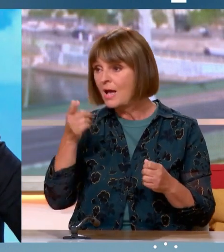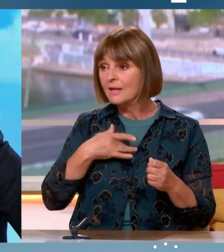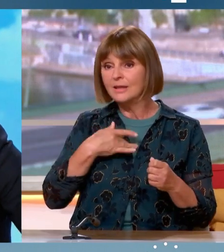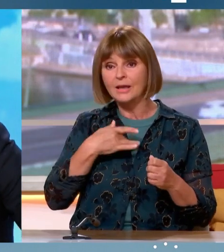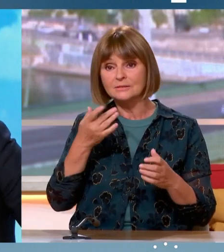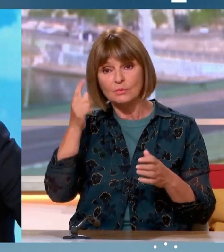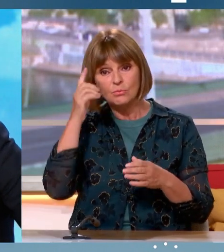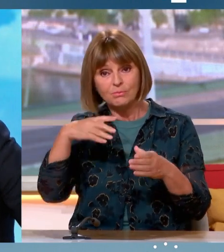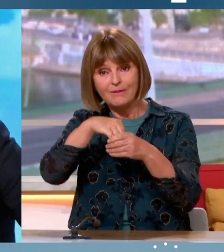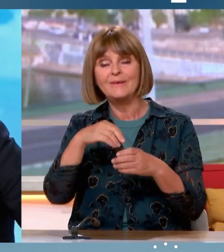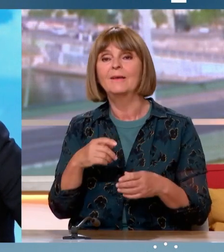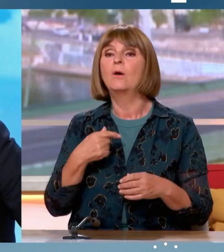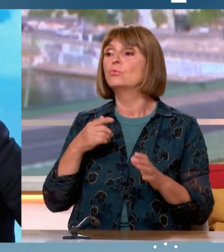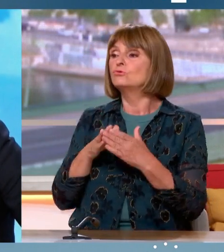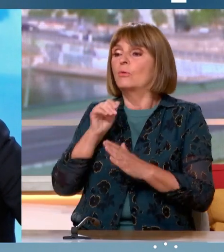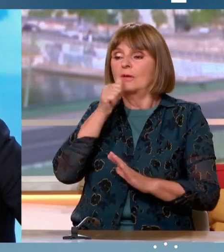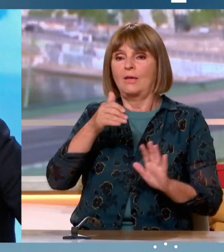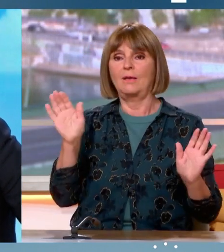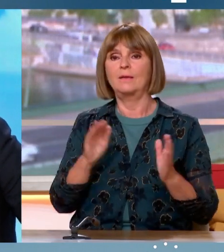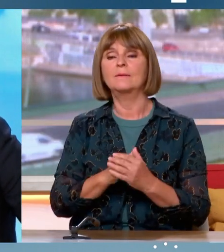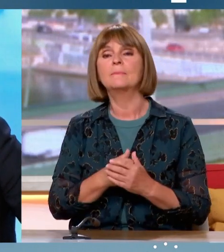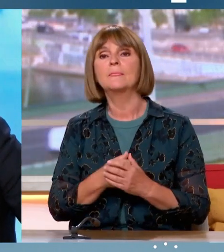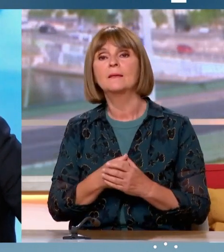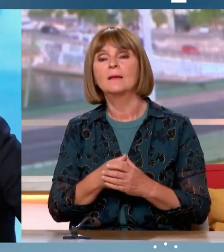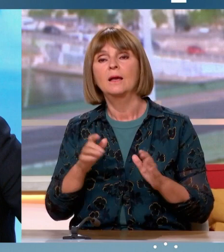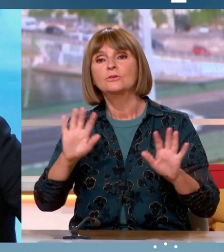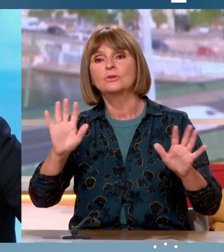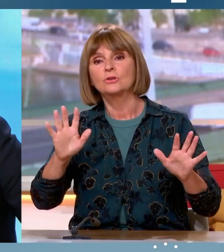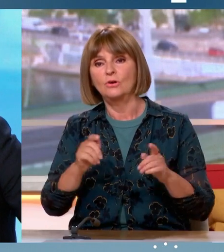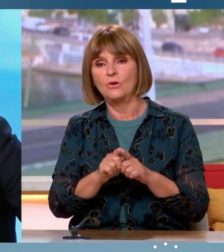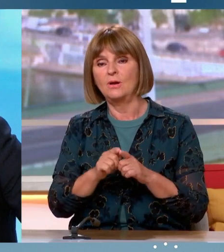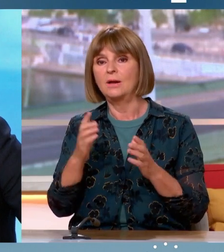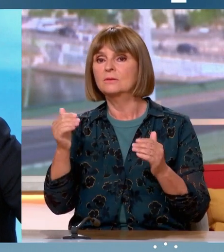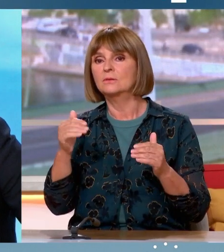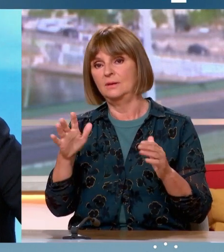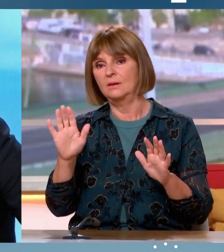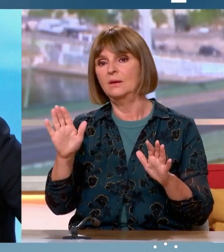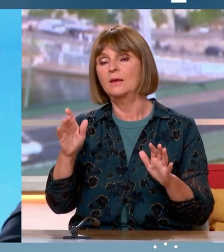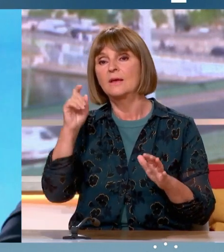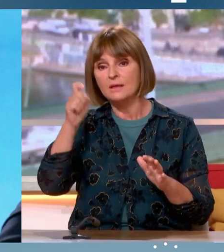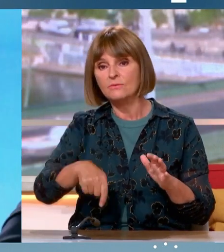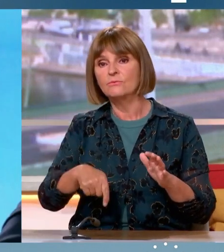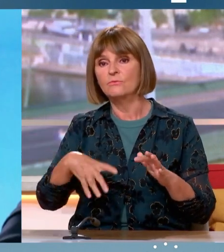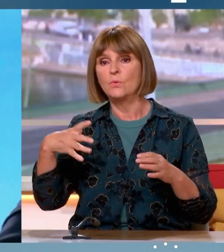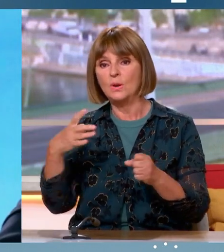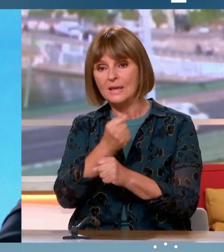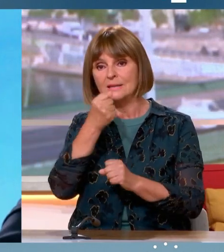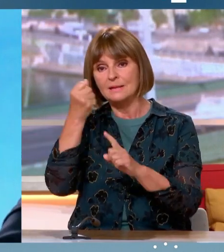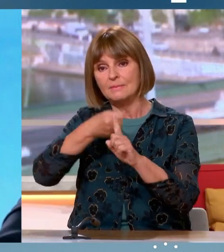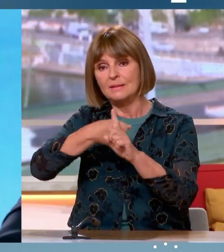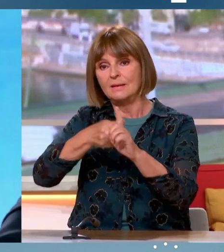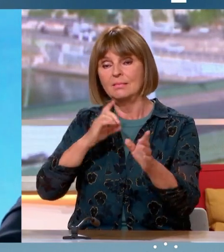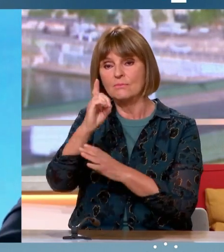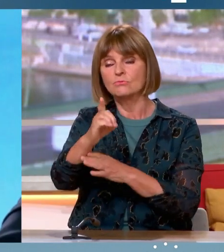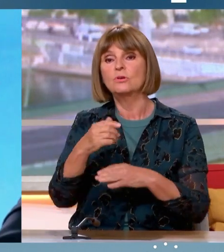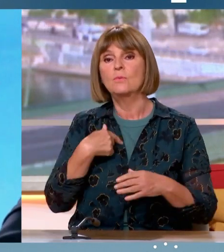je suis demandeur de rien. Vous êtes demandeur de rien, mais vous accepterez les choses. Non, attendez. Il faut déjà gagner, je vais vite un père. Il faut gagner la bataille dimanche. Et moi, j'apporte évidemment